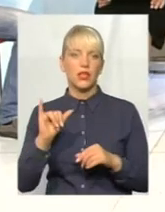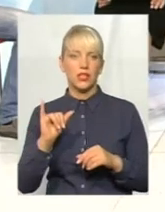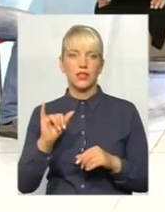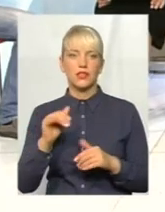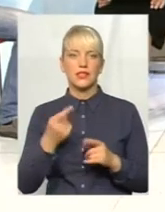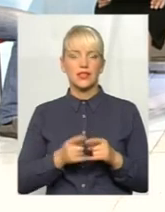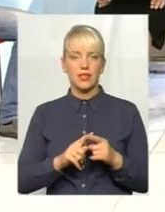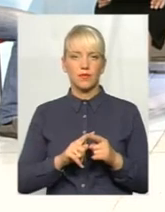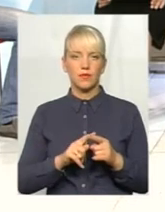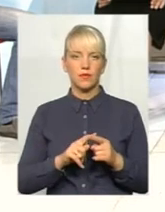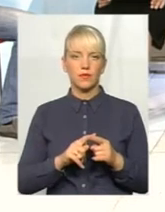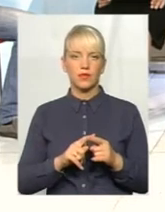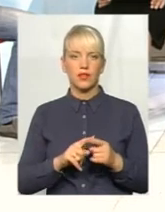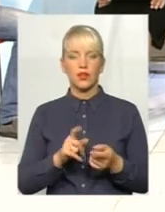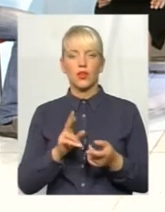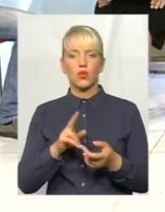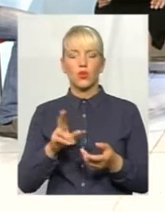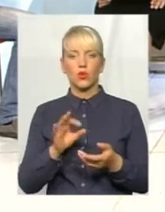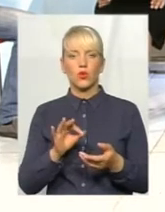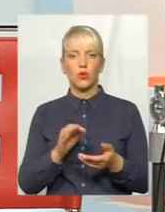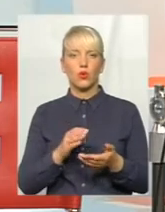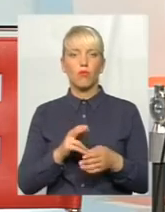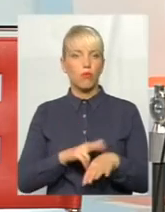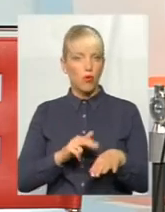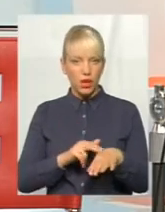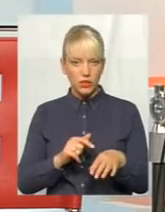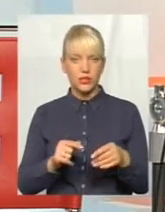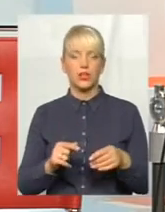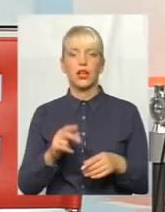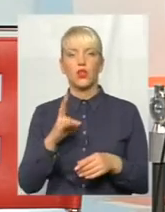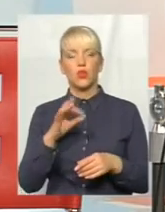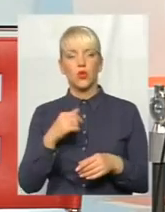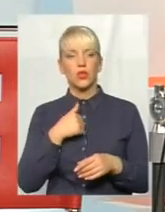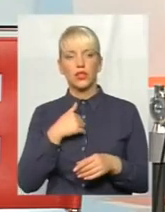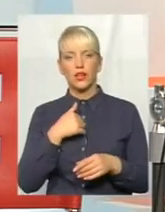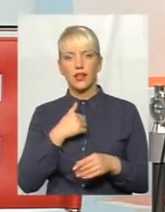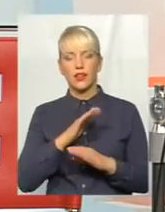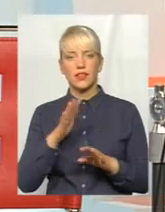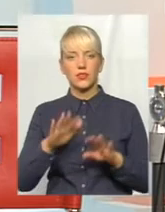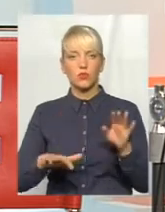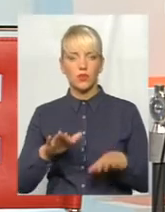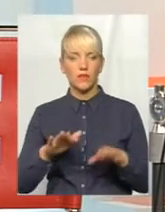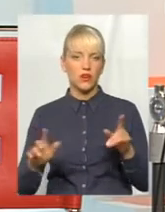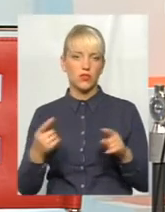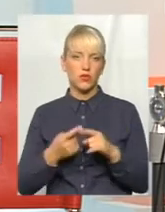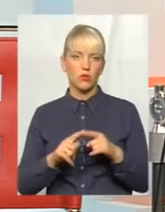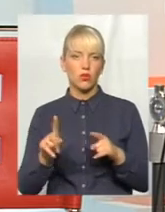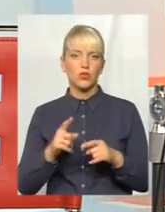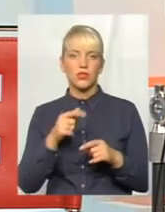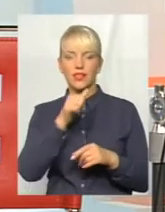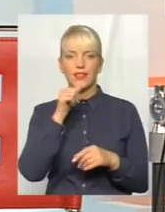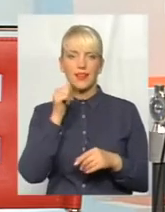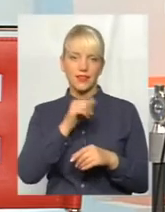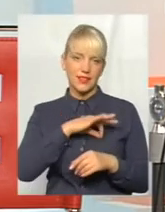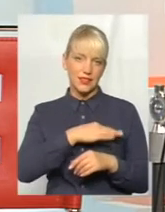напрямку поліції, але я не сумніваюся, що це тайне слідство,